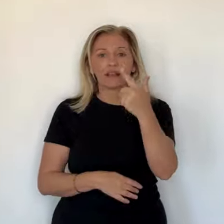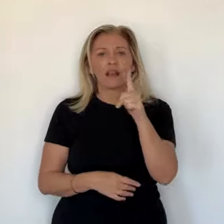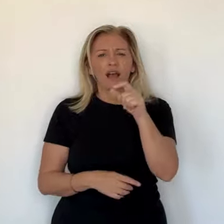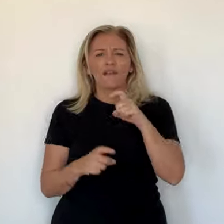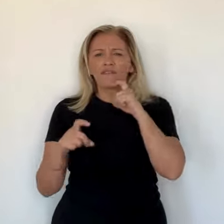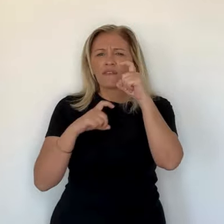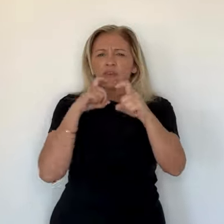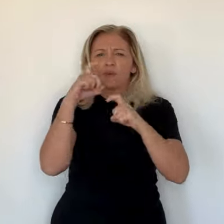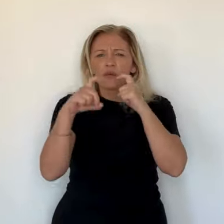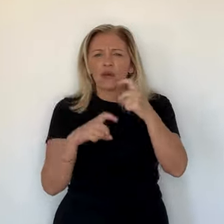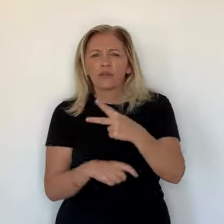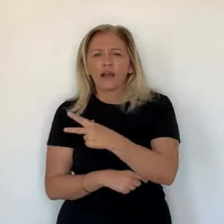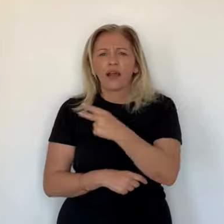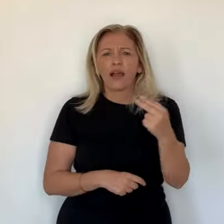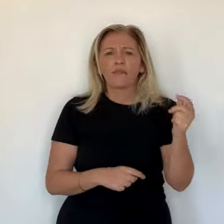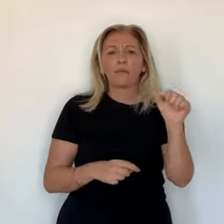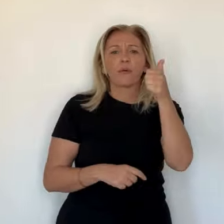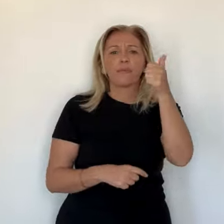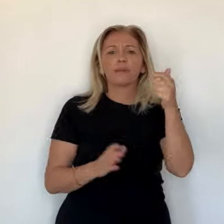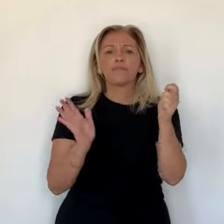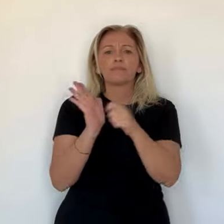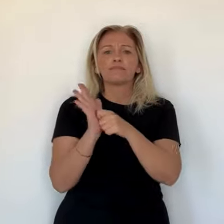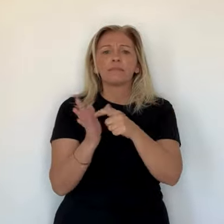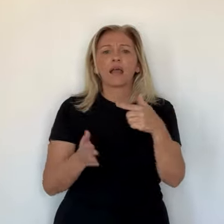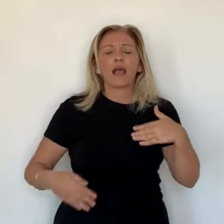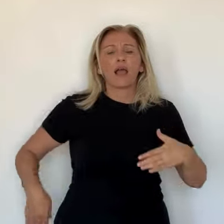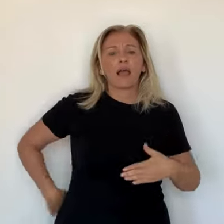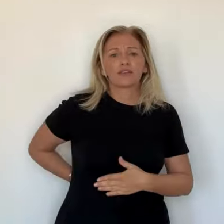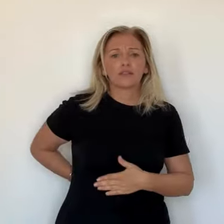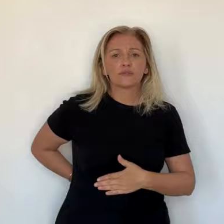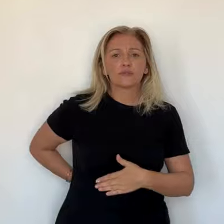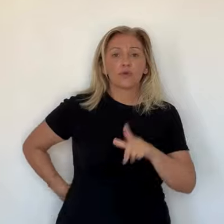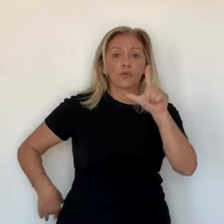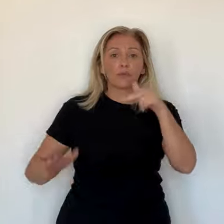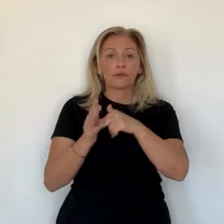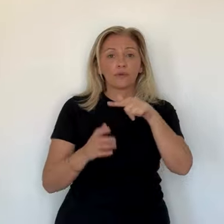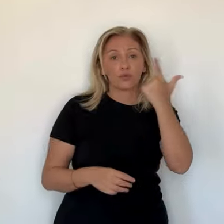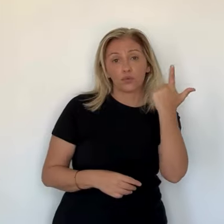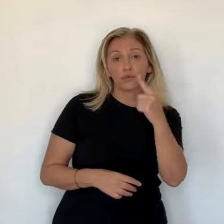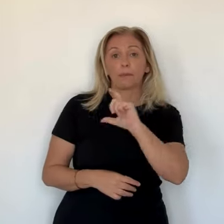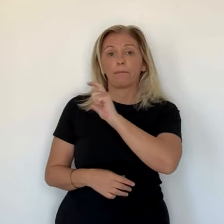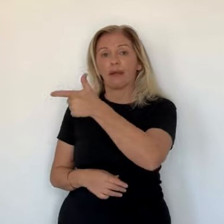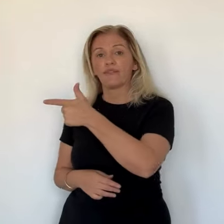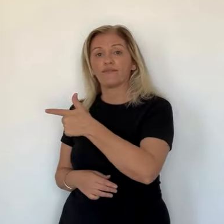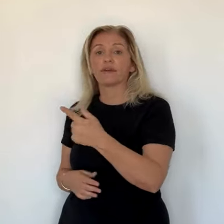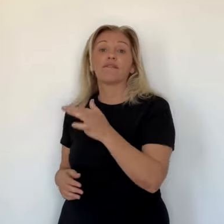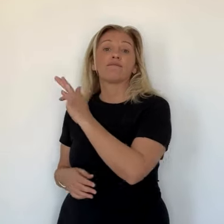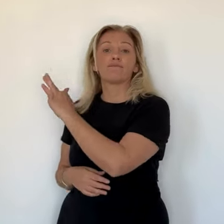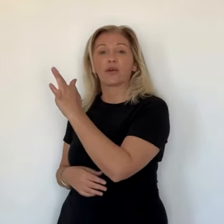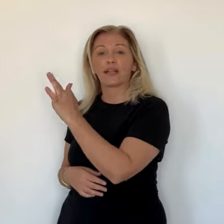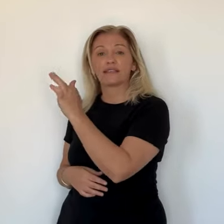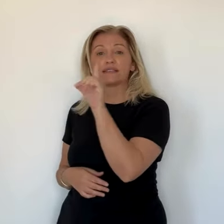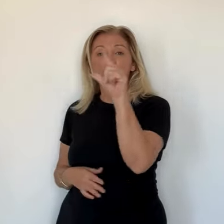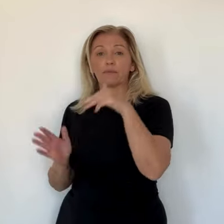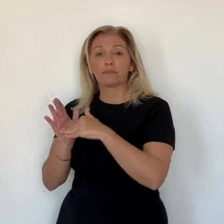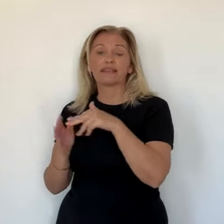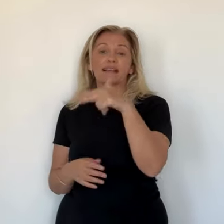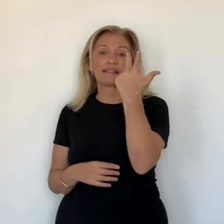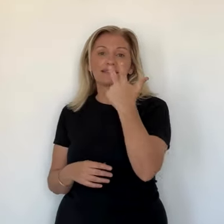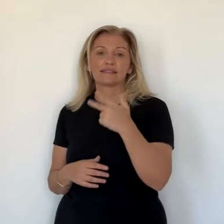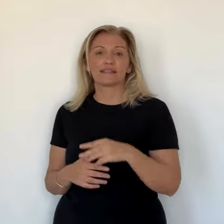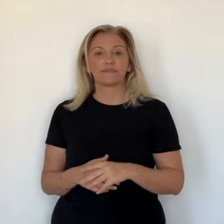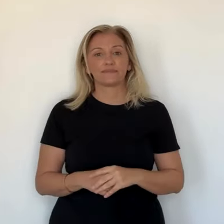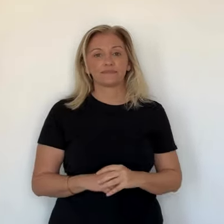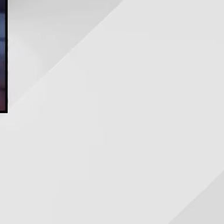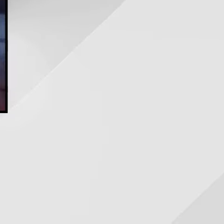saison 2012-2013 avait vu éclater des violences à deux reprises, d'abord à Ajaccio en octobre 2012 et puis à Fouriagne pour le match